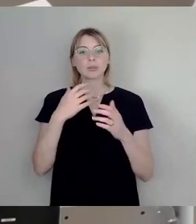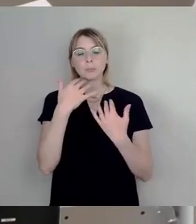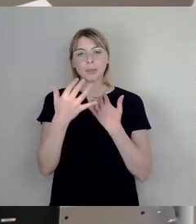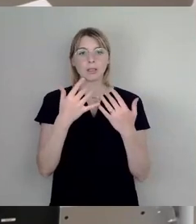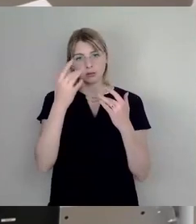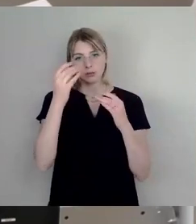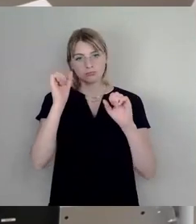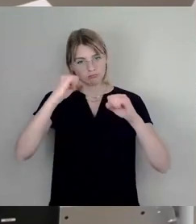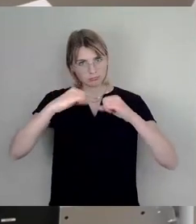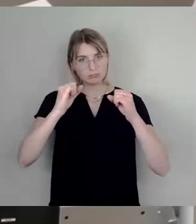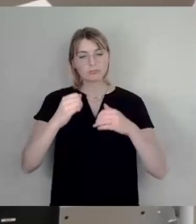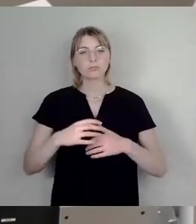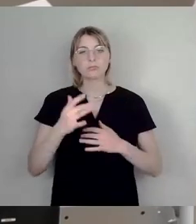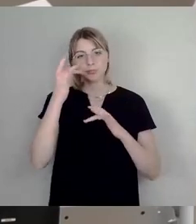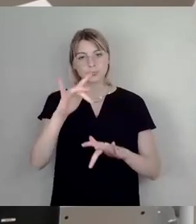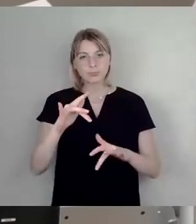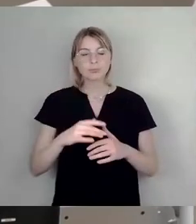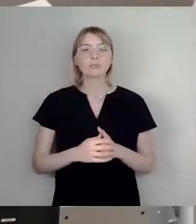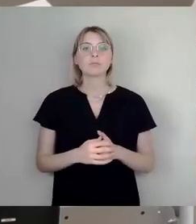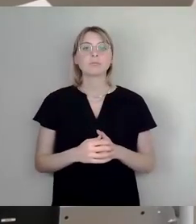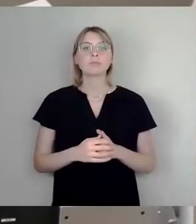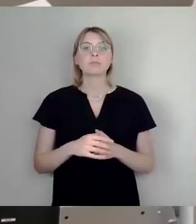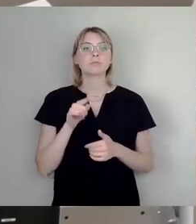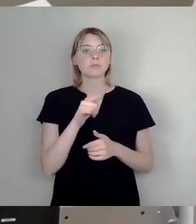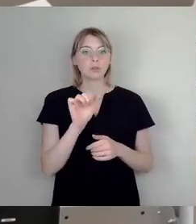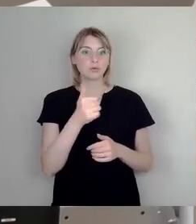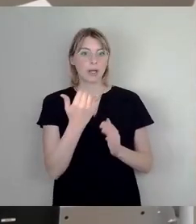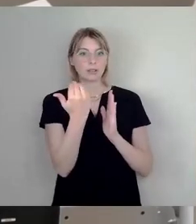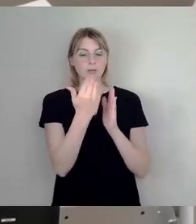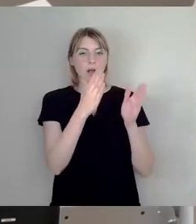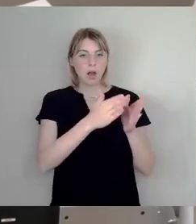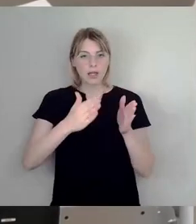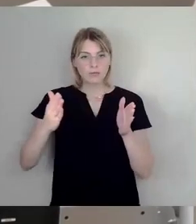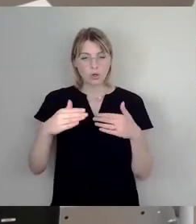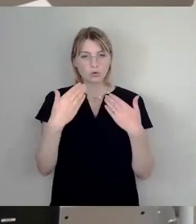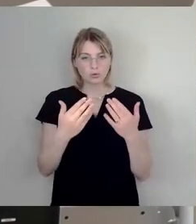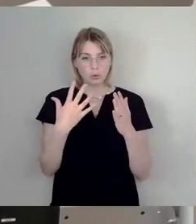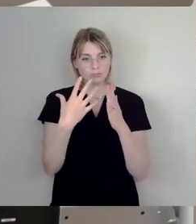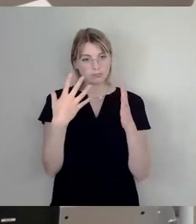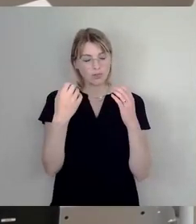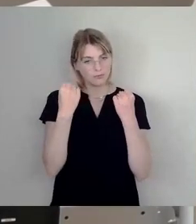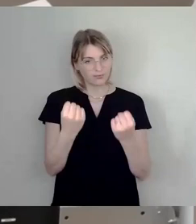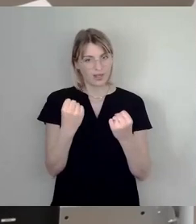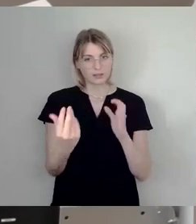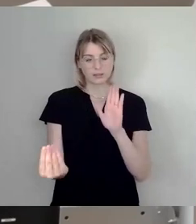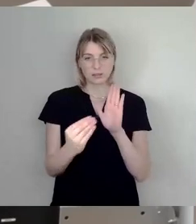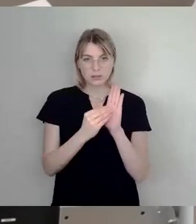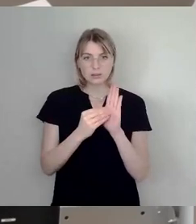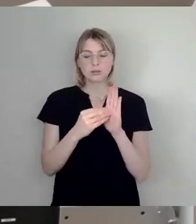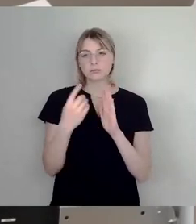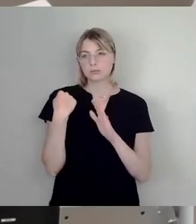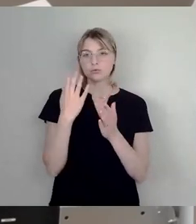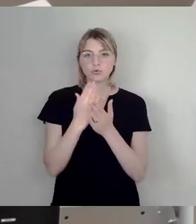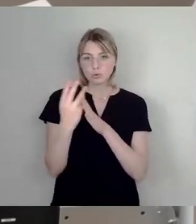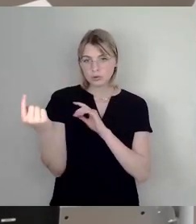Reihenfolge festlegt, beziehungsweise die Reihenfolge, die wir gemeinsam diskutiert haben, im